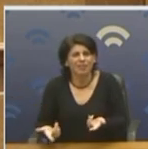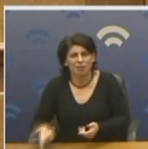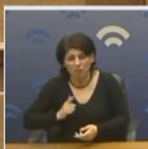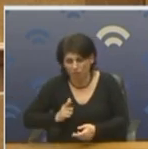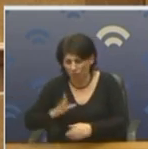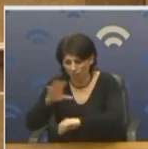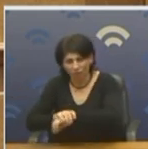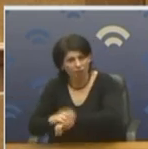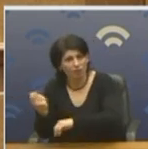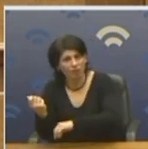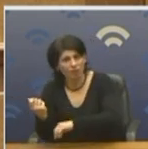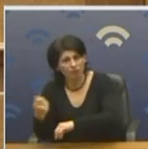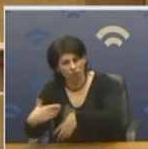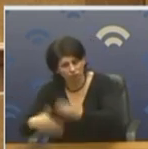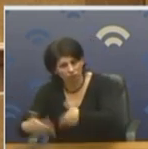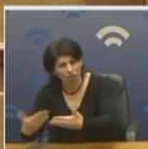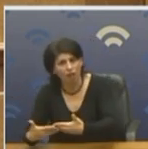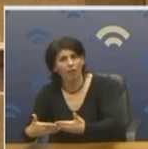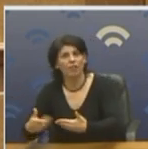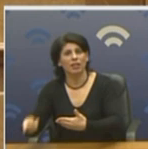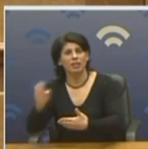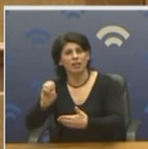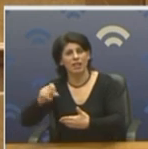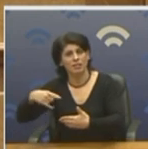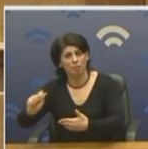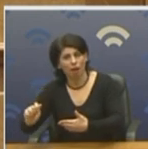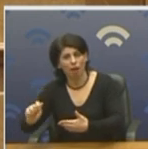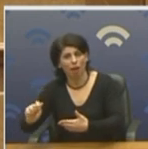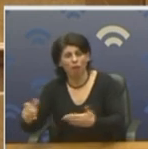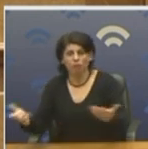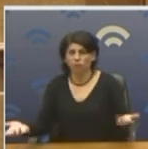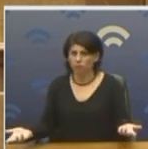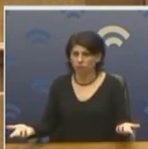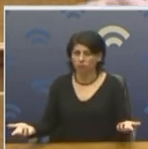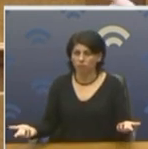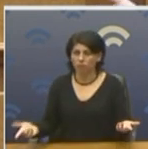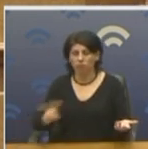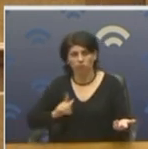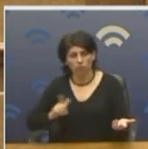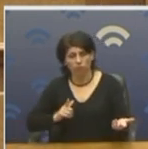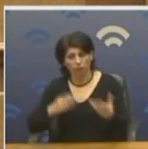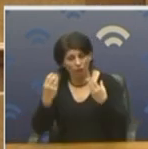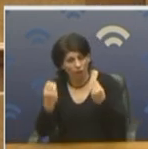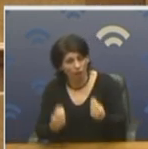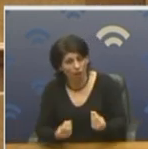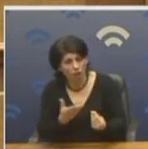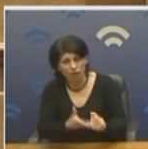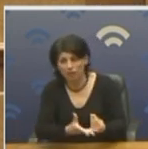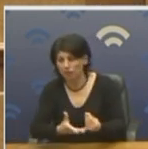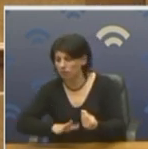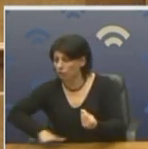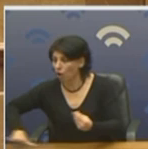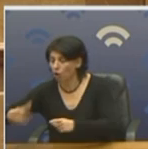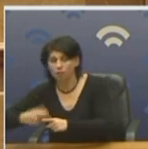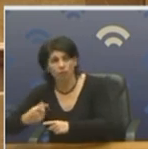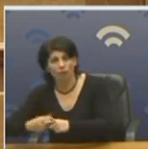δεσμεύσει. Κινείστε τη διαδικασία του ΕΣΠΑ. Μπορώ να σας δώσει 27 φακέλους συγκεκριμένων εταιριών επενδύσεων. Καλόκια σας τα κάνετε για την Ελλάδα. Θα φανεί ότι